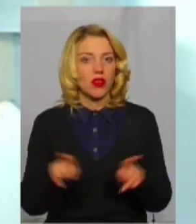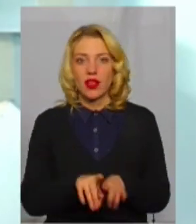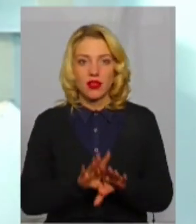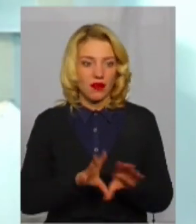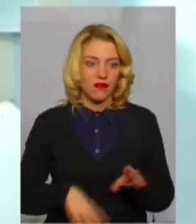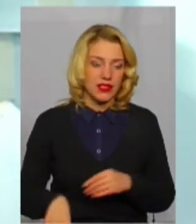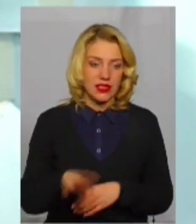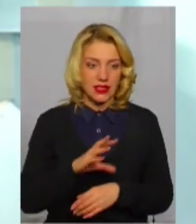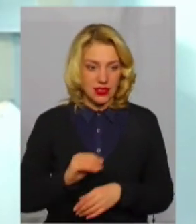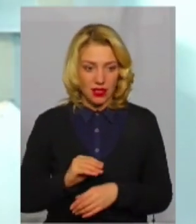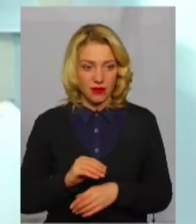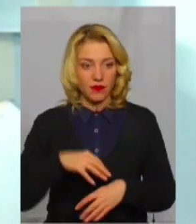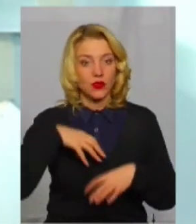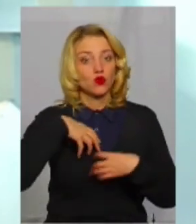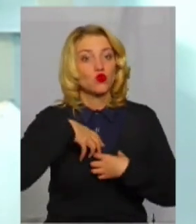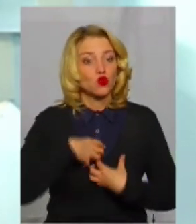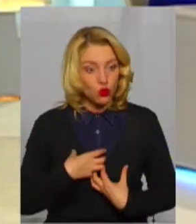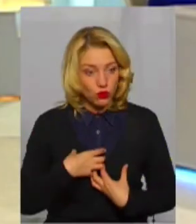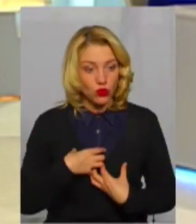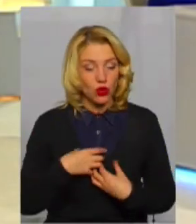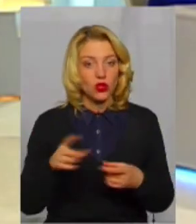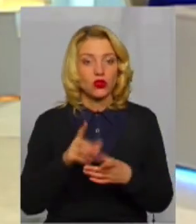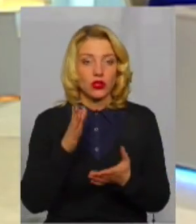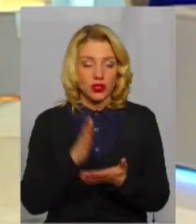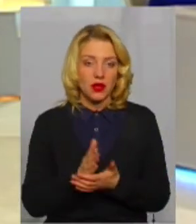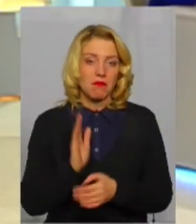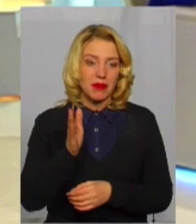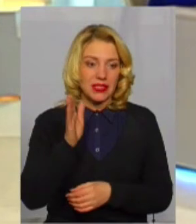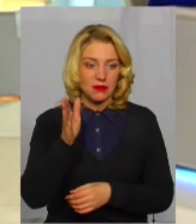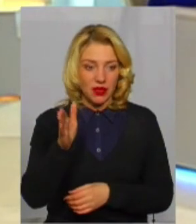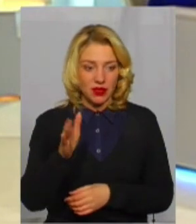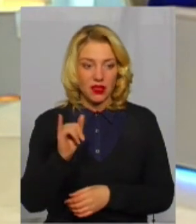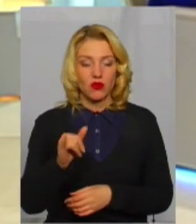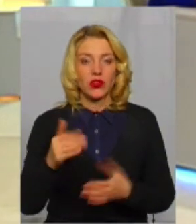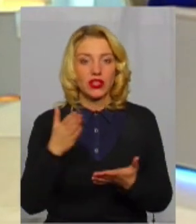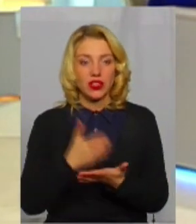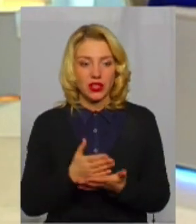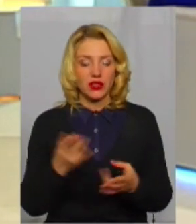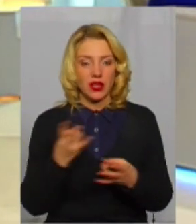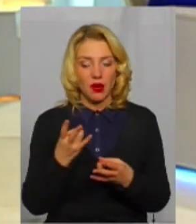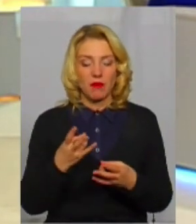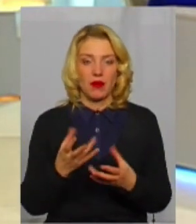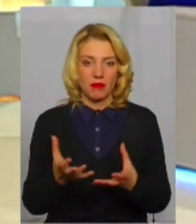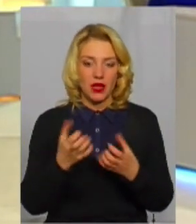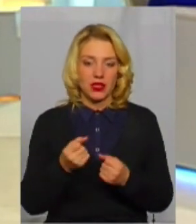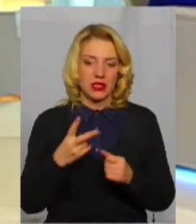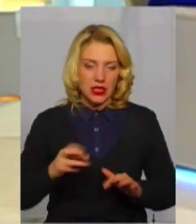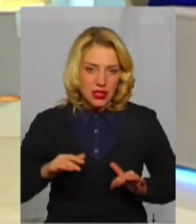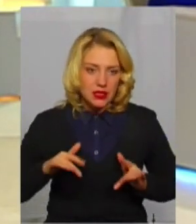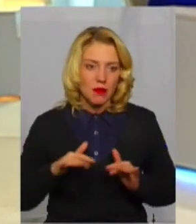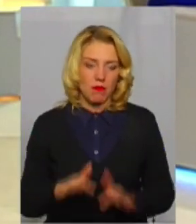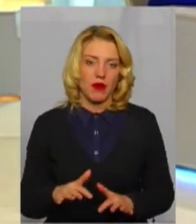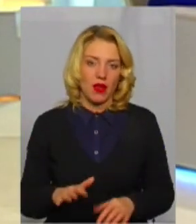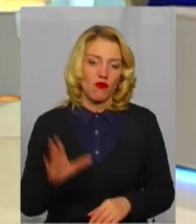сумно, що є перспективи, і треба братися за справою. І, напевно,